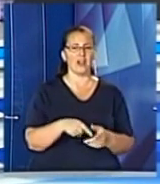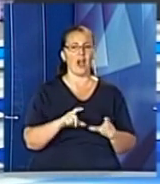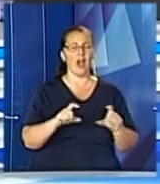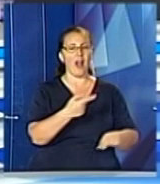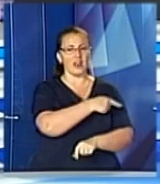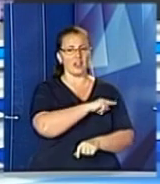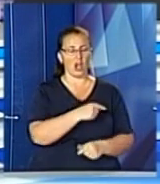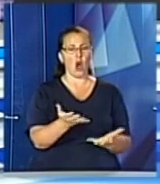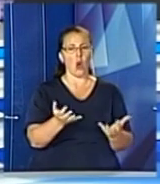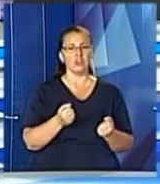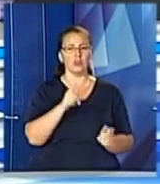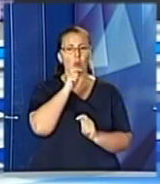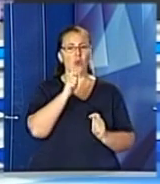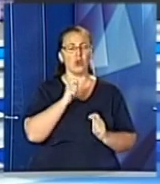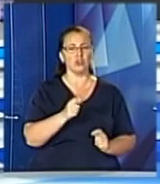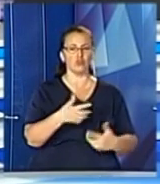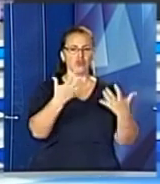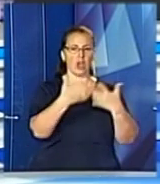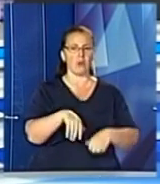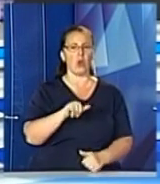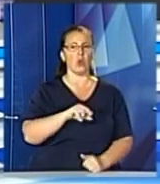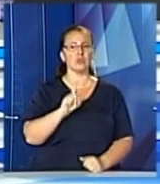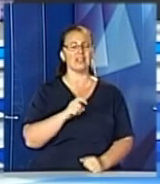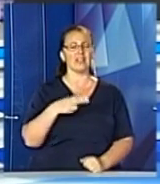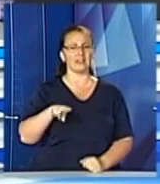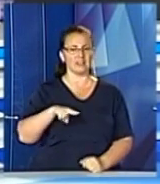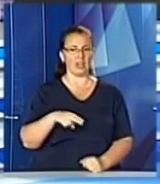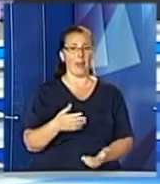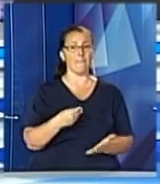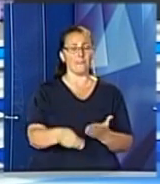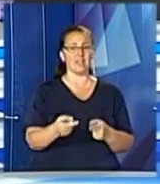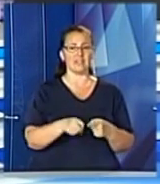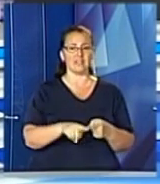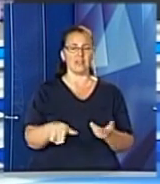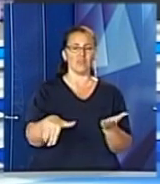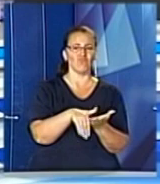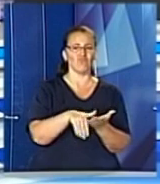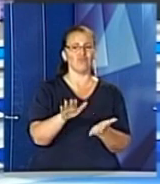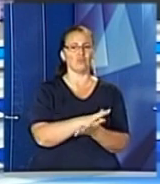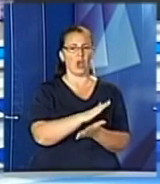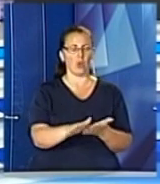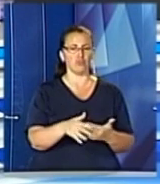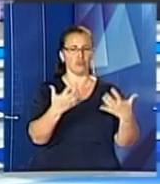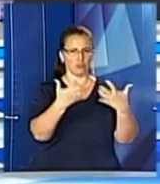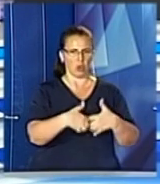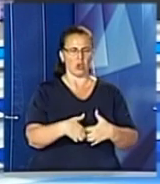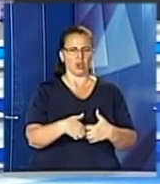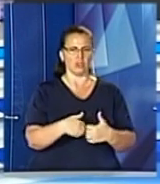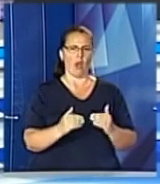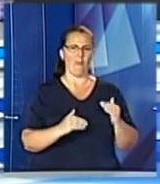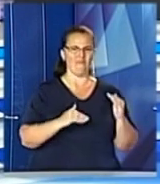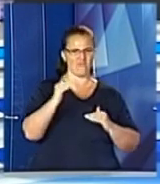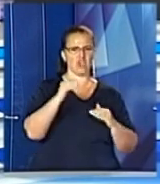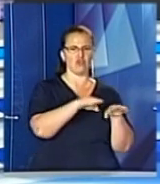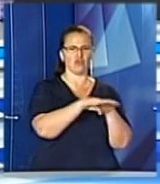у подарунок апарат УЗД. Придбали його благодійники. Устаткування відрізняється від інших класом. Воно